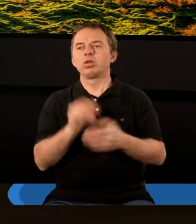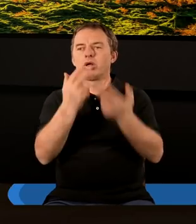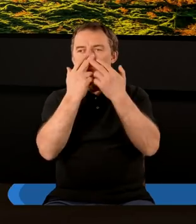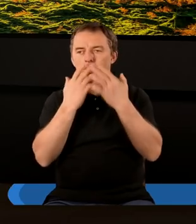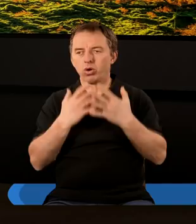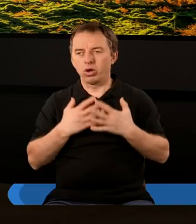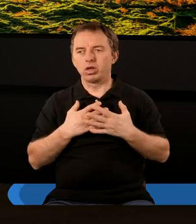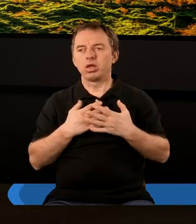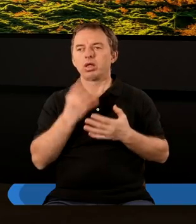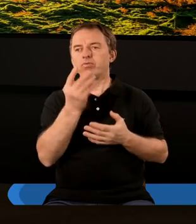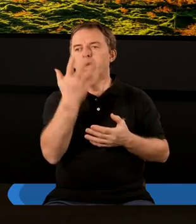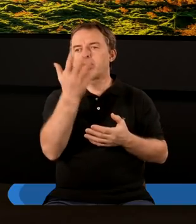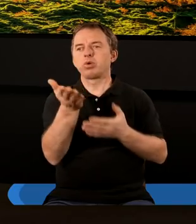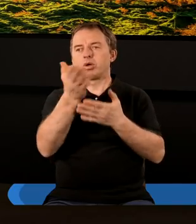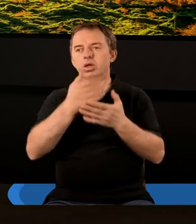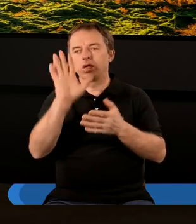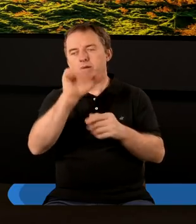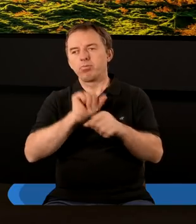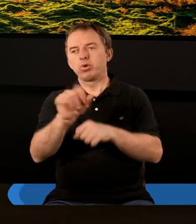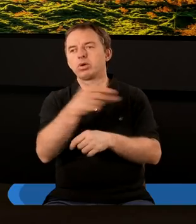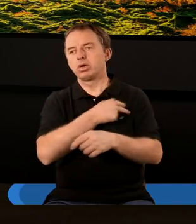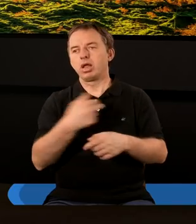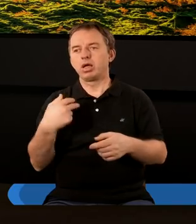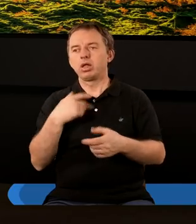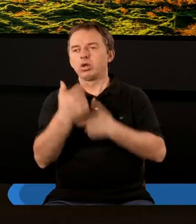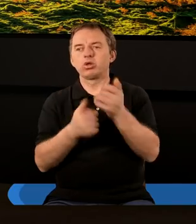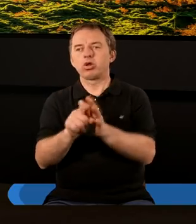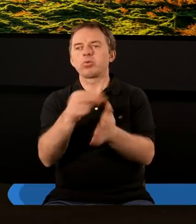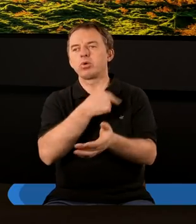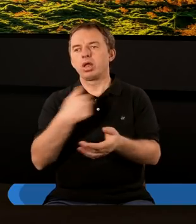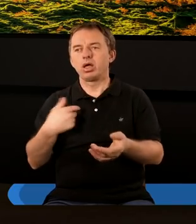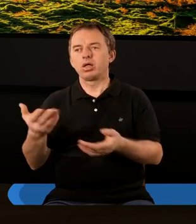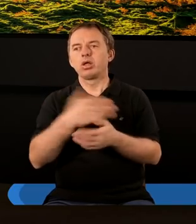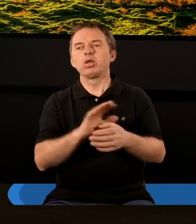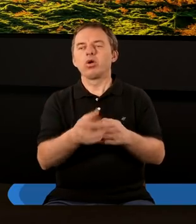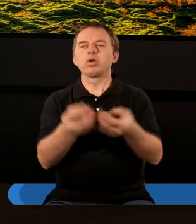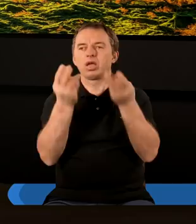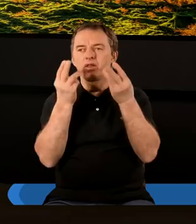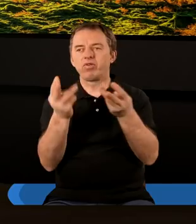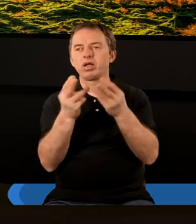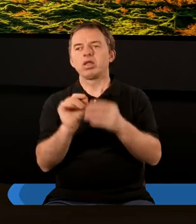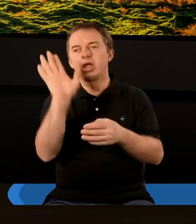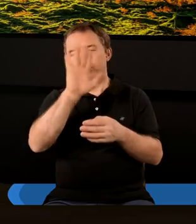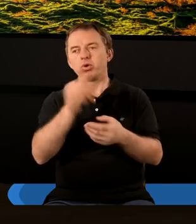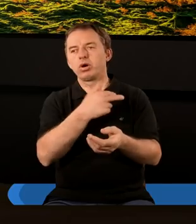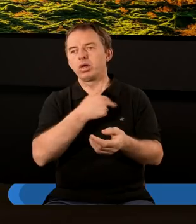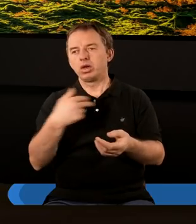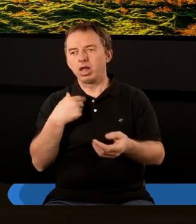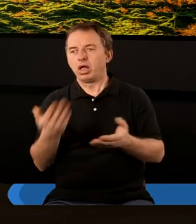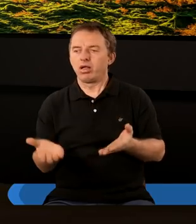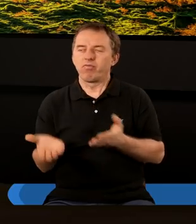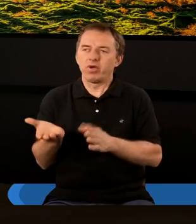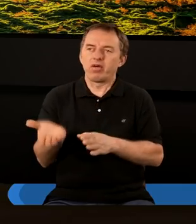pokazują nam ten czwarty, piąty rozdział, kim jest Bóg dla nas i co On zrobił dla nas. I co jest istotne, jak Bóg nas